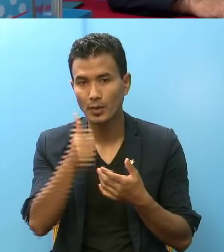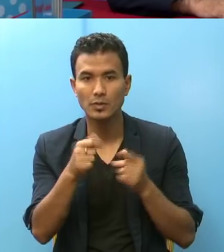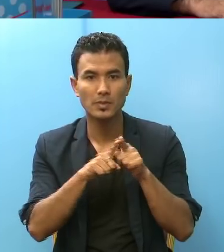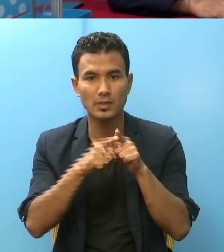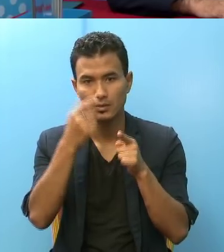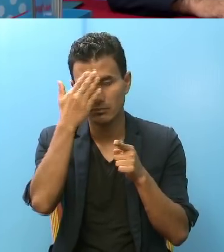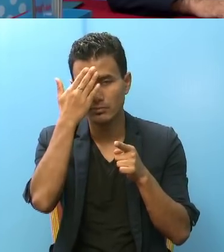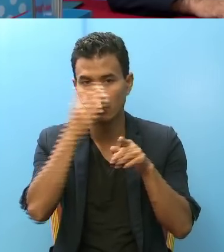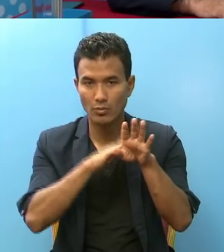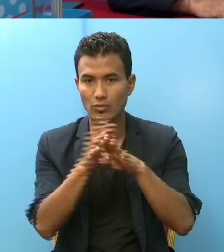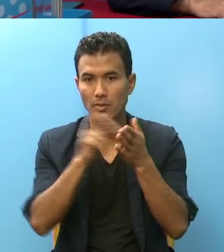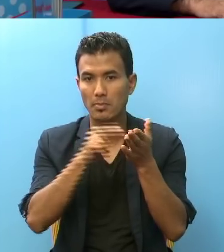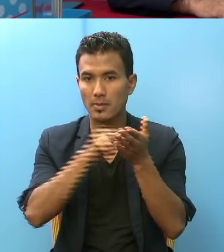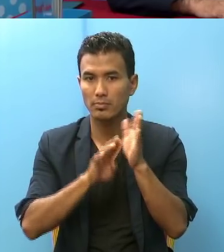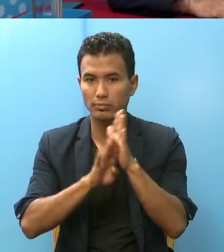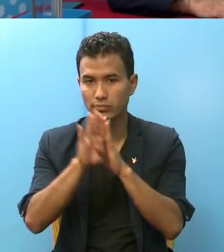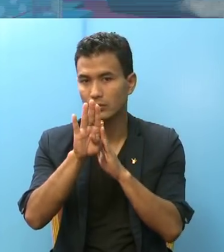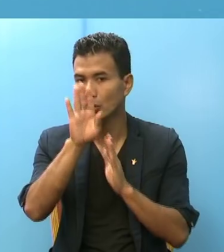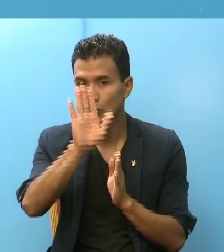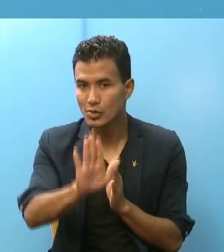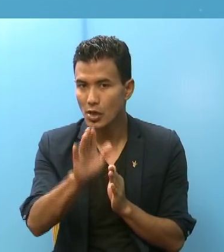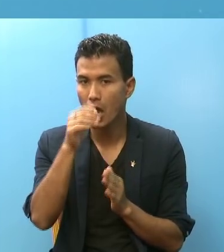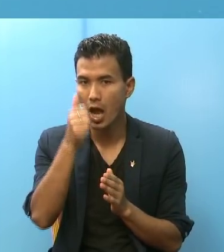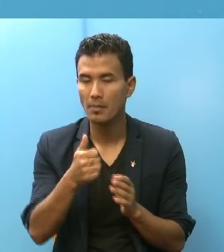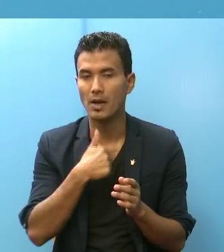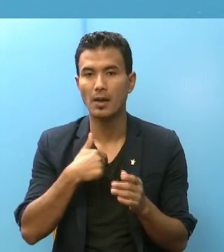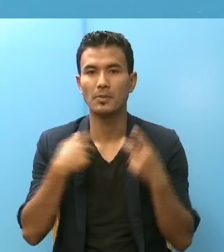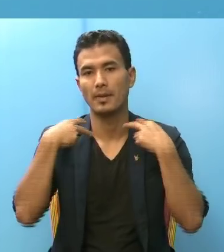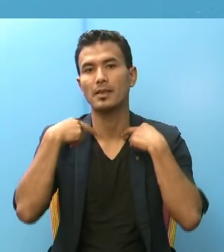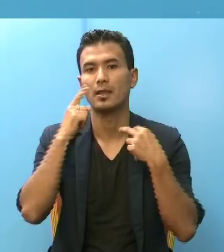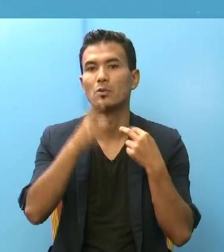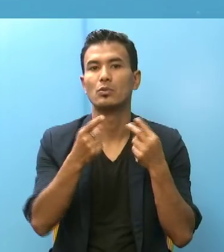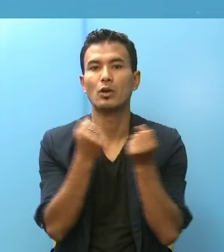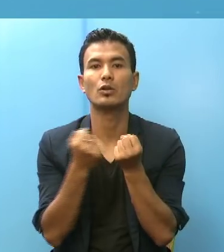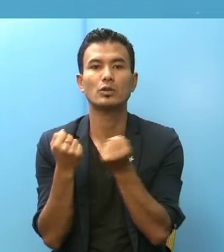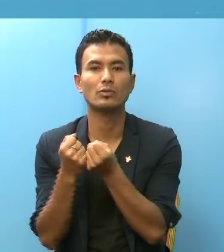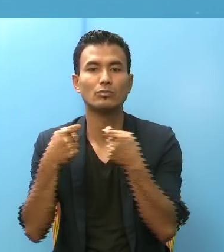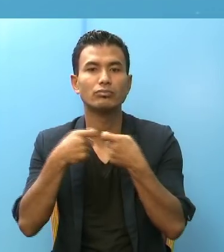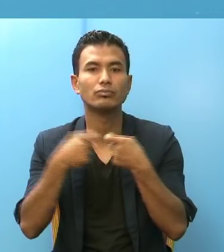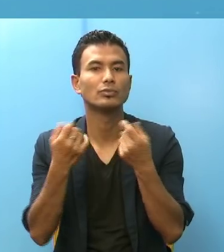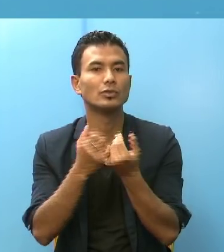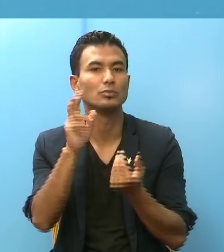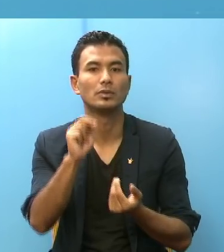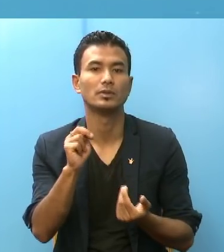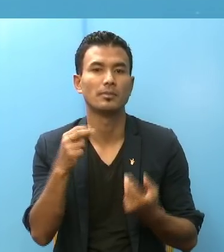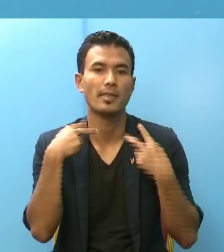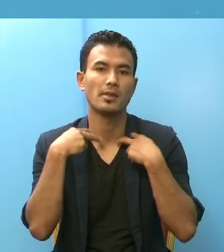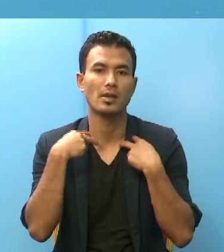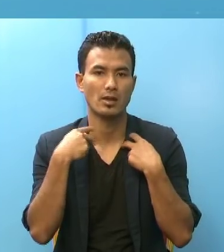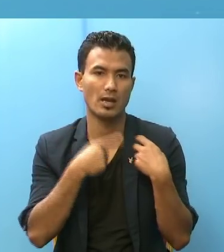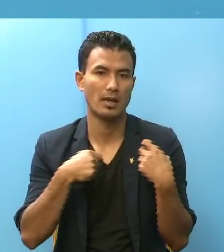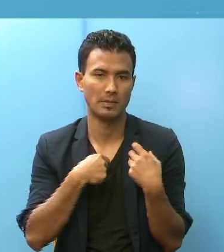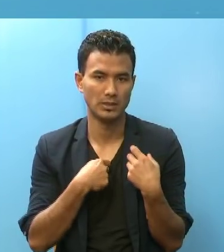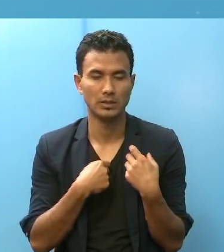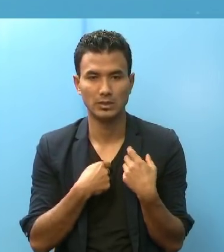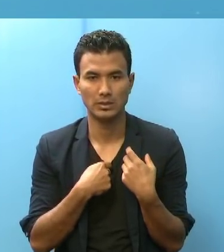अधले संक्रमान बर्दे चाहिं यह संक्रमान बरी रहक अवस्था मा हमरो बाद देता हो हमने लोगडाउन खुब कुलो पार्णु परने अवस्था मा हमले